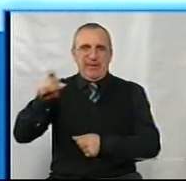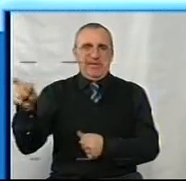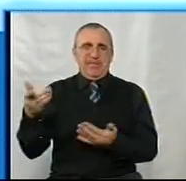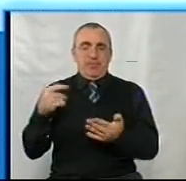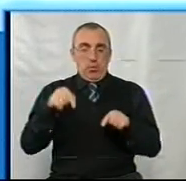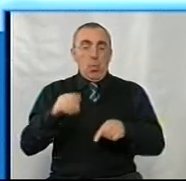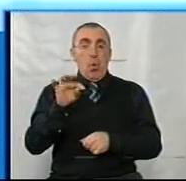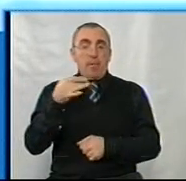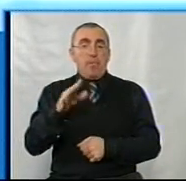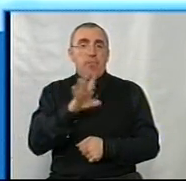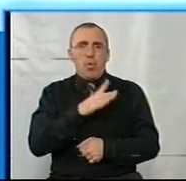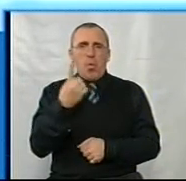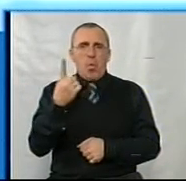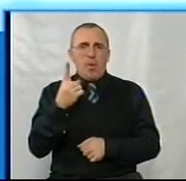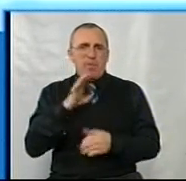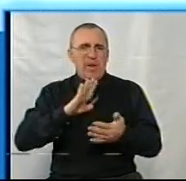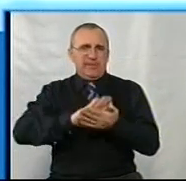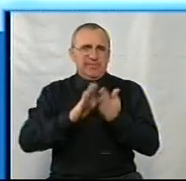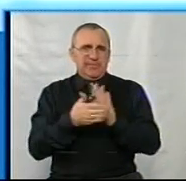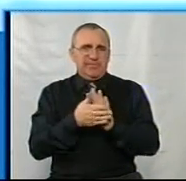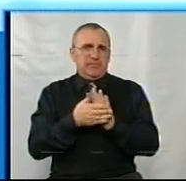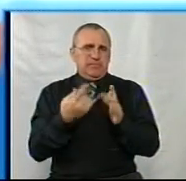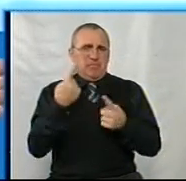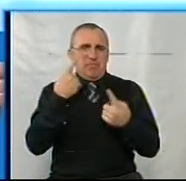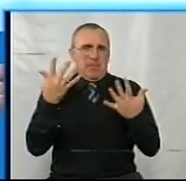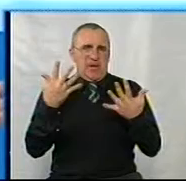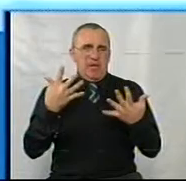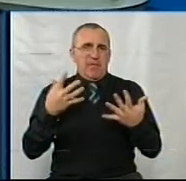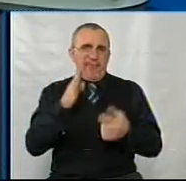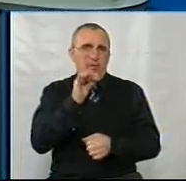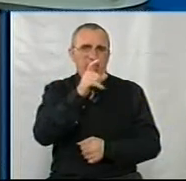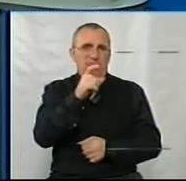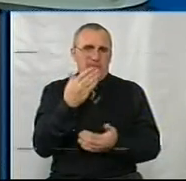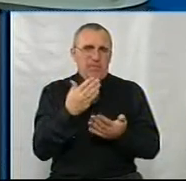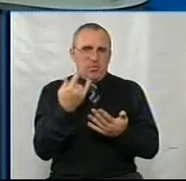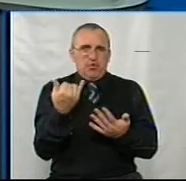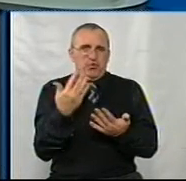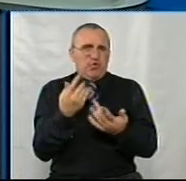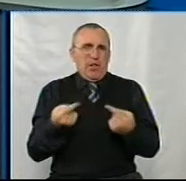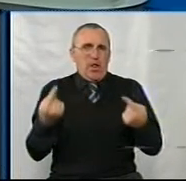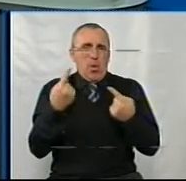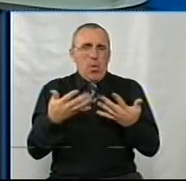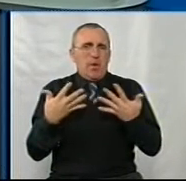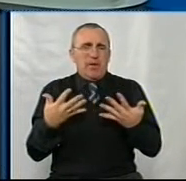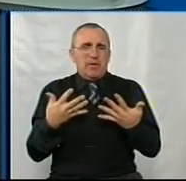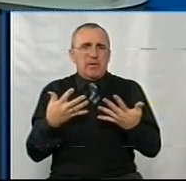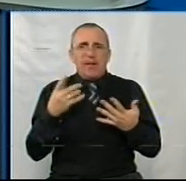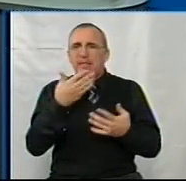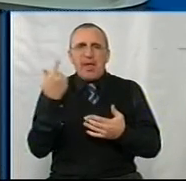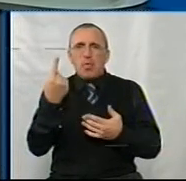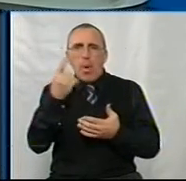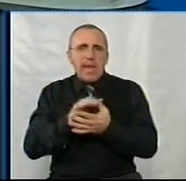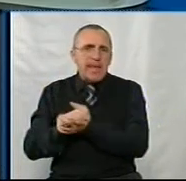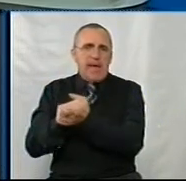тут у Кропивницькому була неоднозначна ситуація. Вона за великим рахунком, якщо Віктор підтвердить, вона сьогодні неоднозначна. Тобто немає єдності за